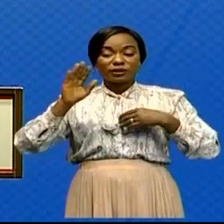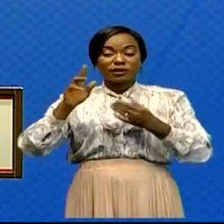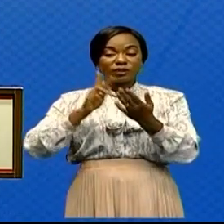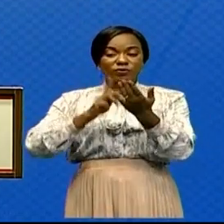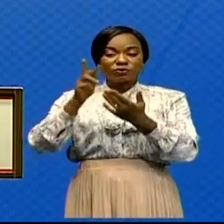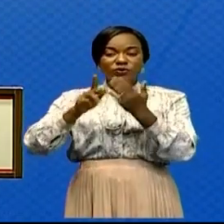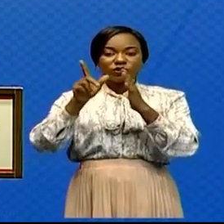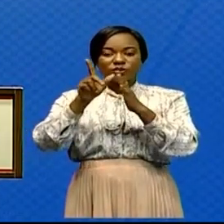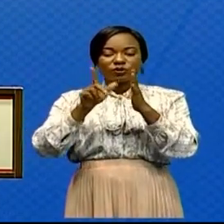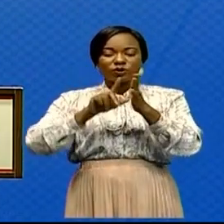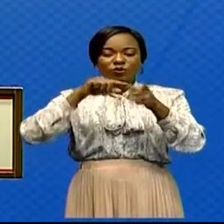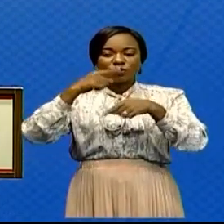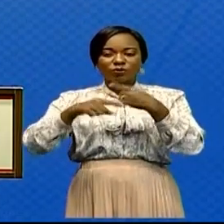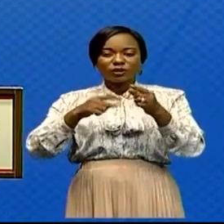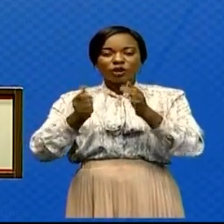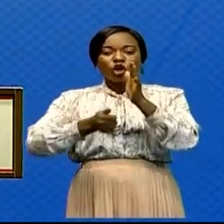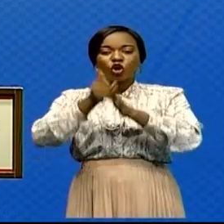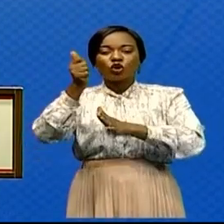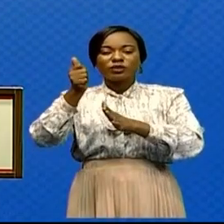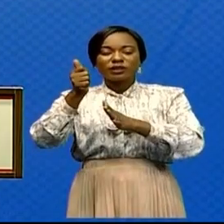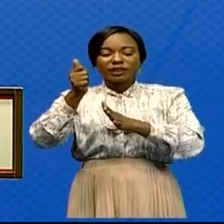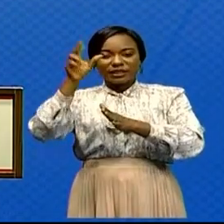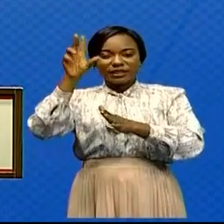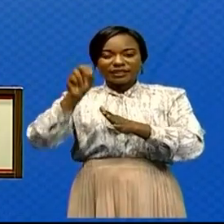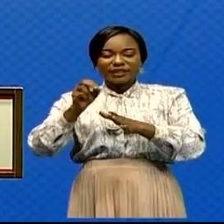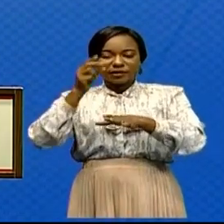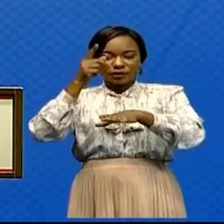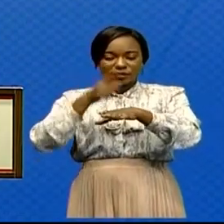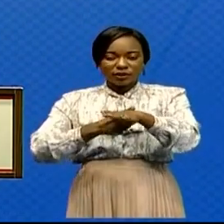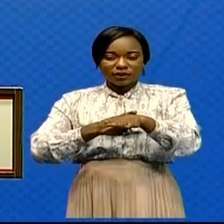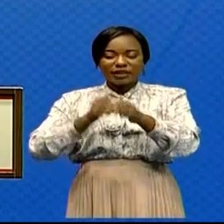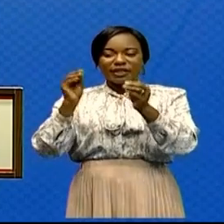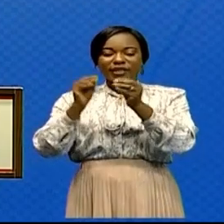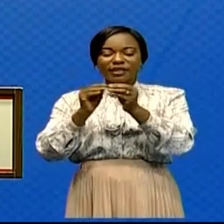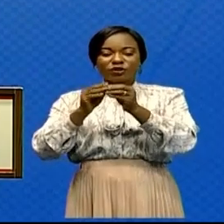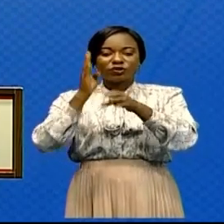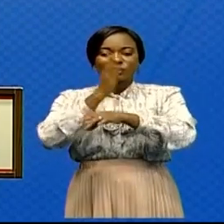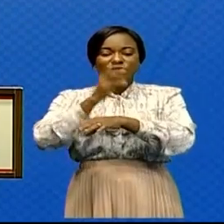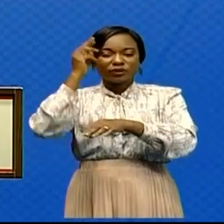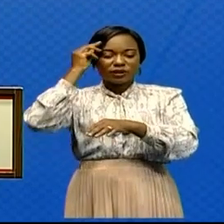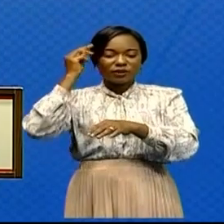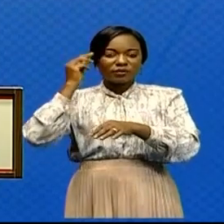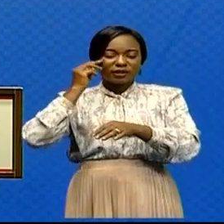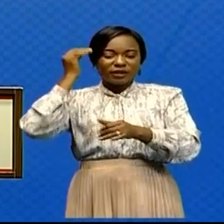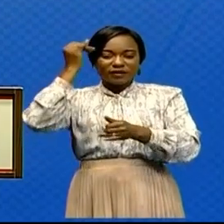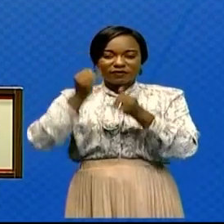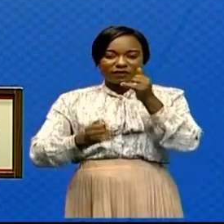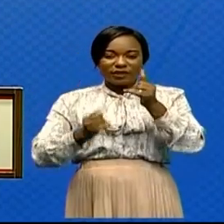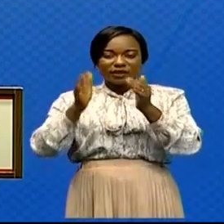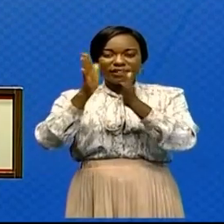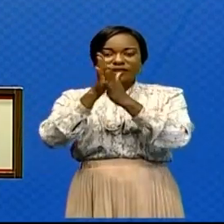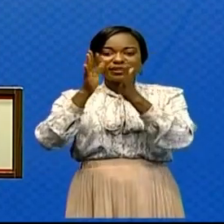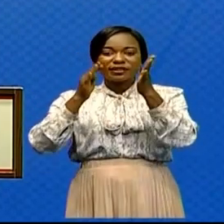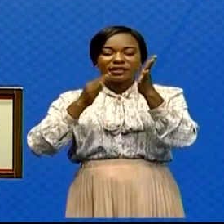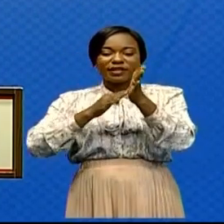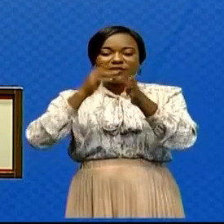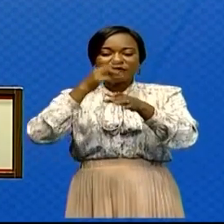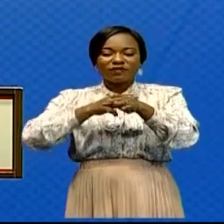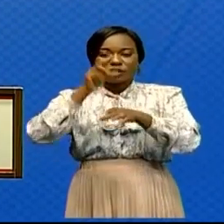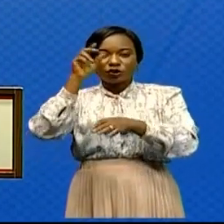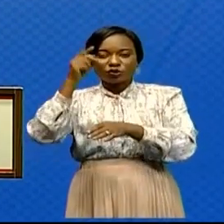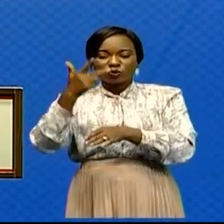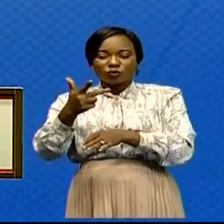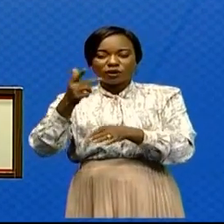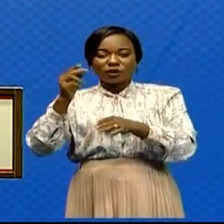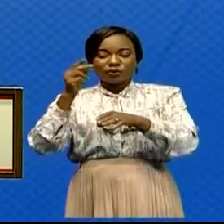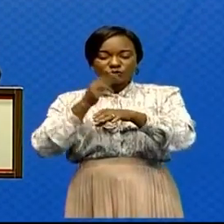de loi. Commencé à 11h56, la réunion du Conseil de ministre a pris fin à 19h03. Je